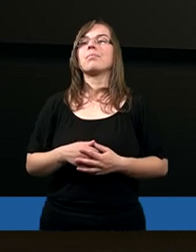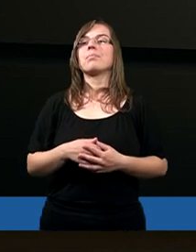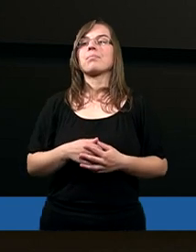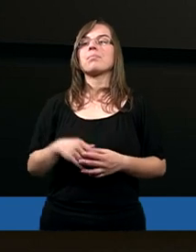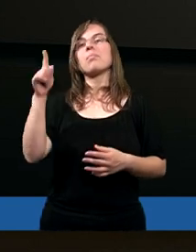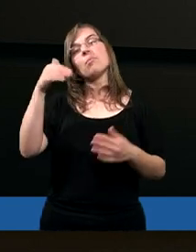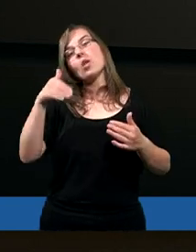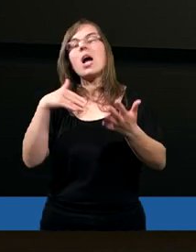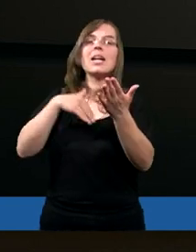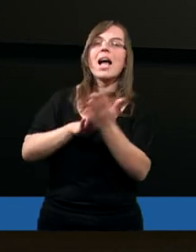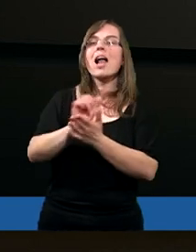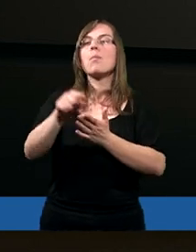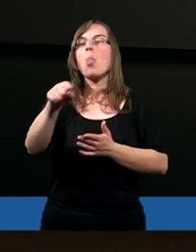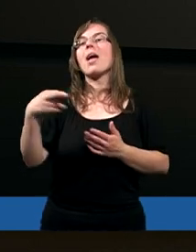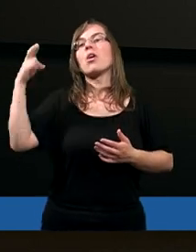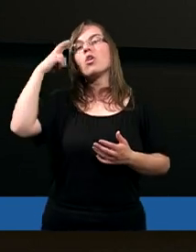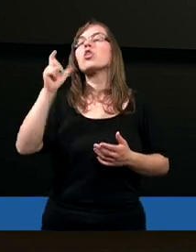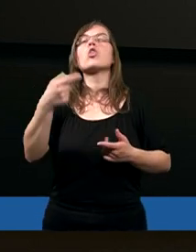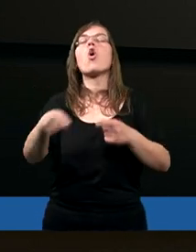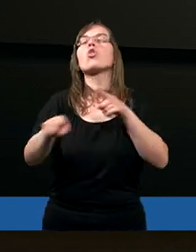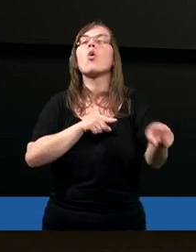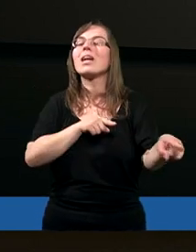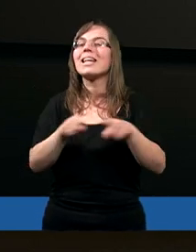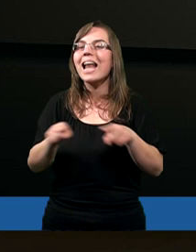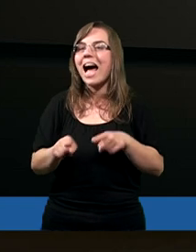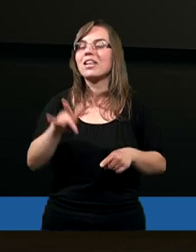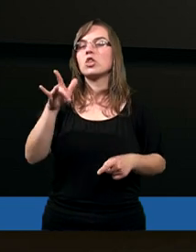Może zaczniemy właśnie od tego rozumienia, co to znaczy